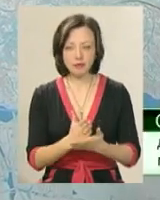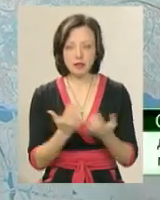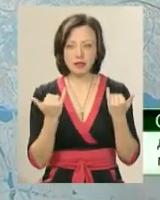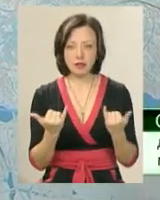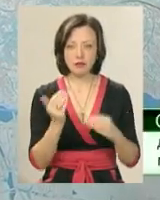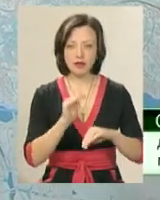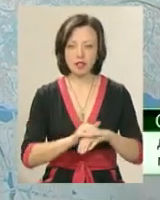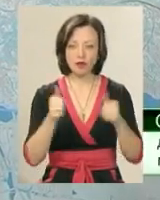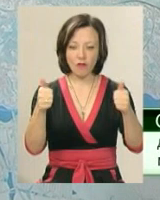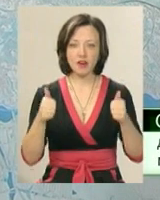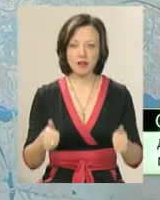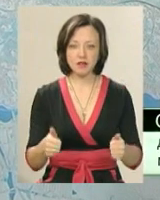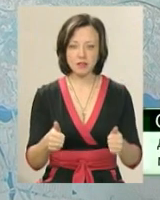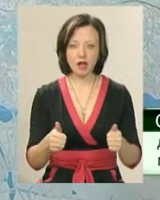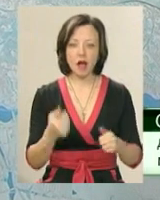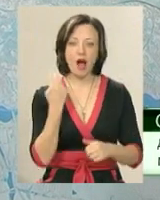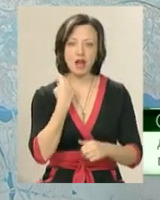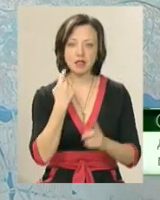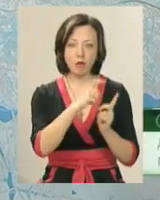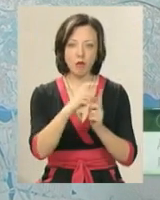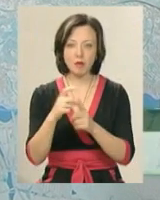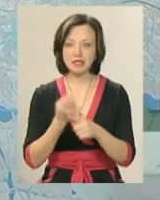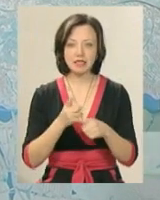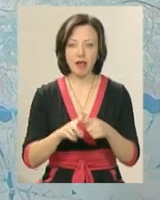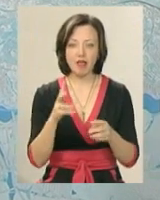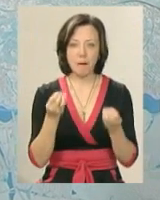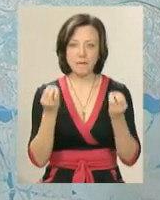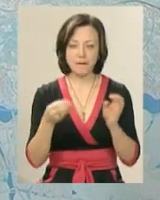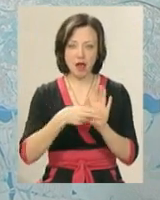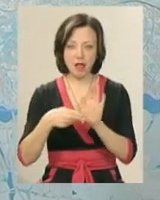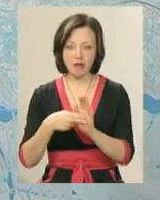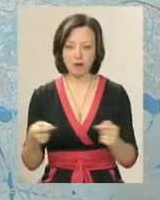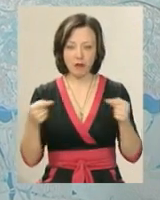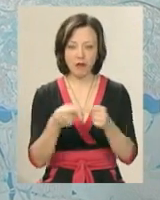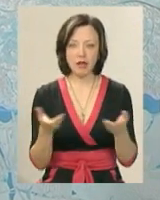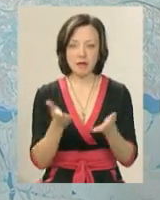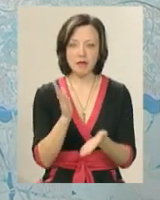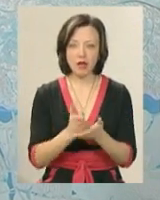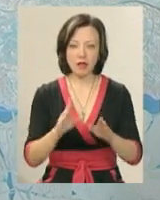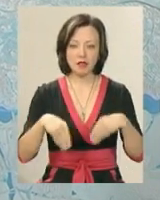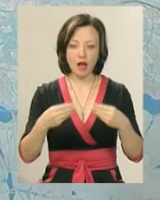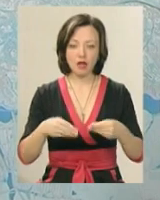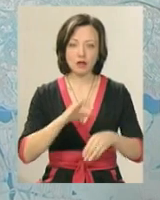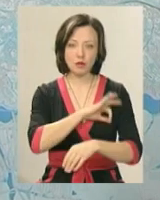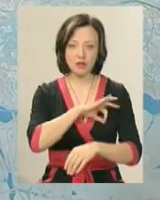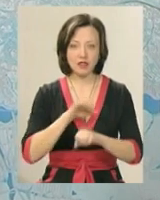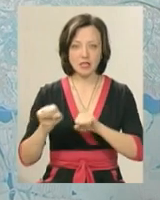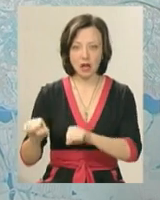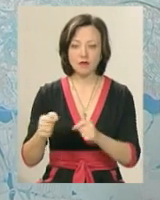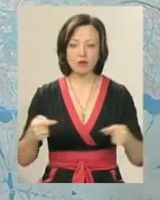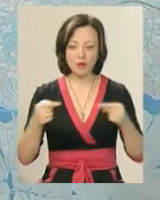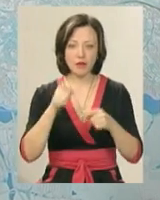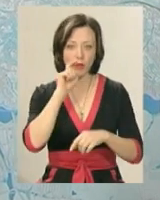фактично вивіски англійськими буквами, але це не є бренди, відповідно, яким є наданий правовий захист